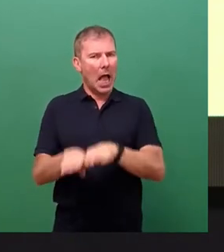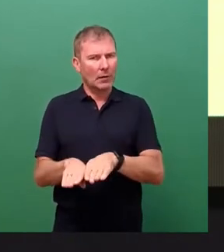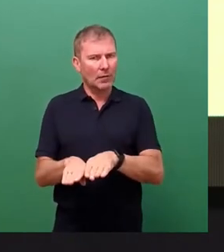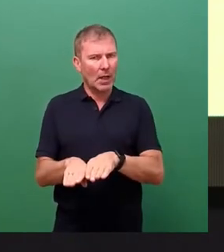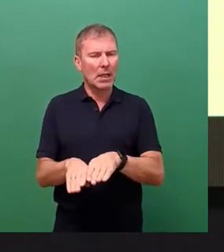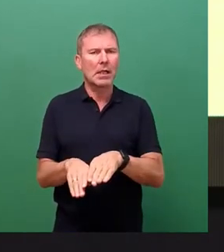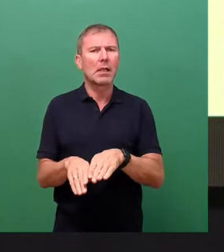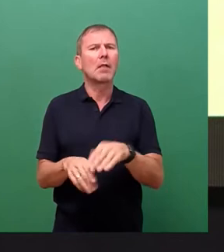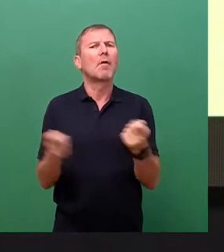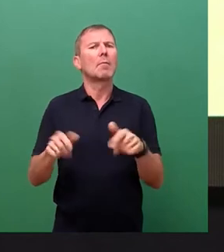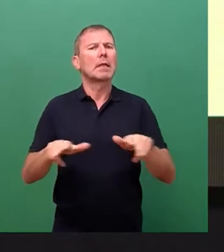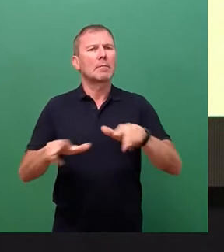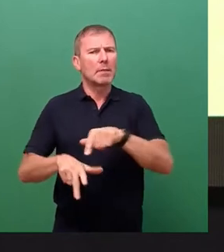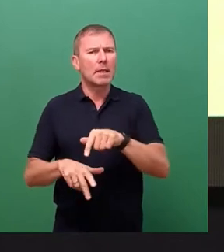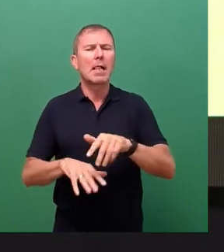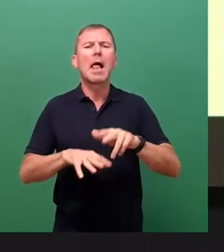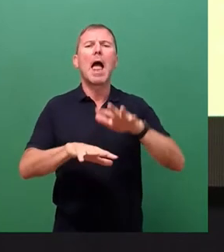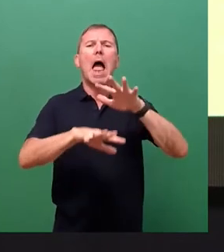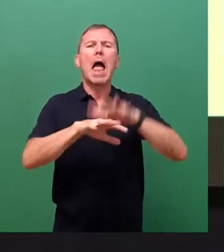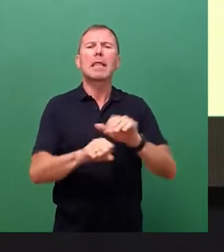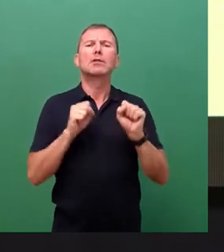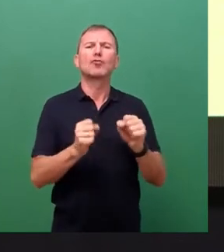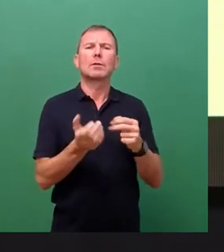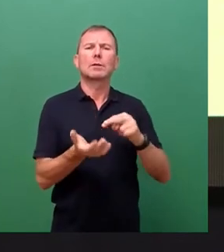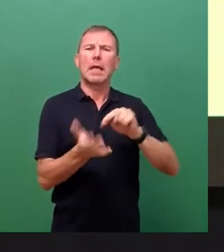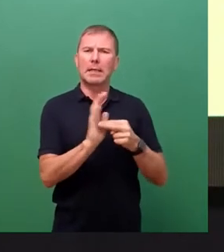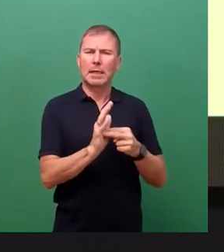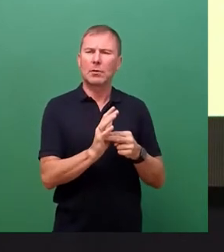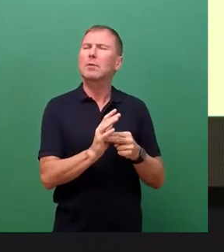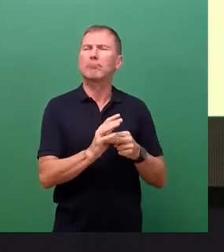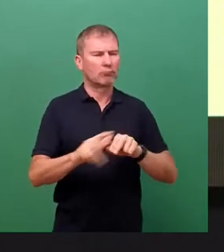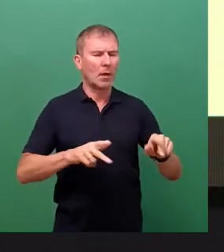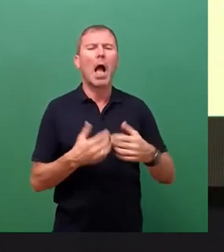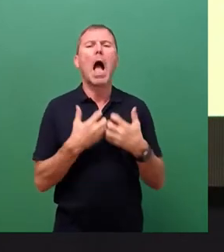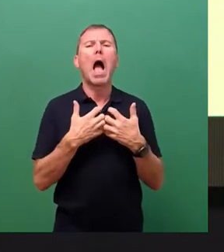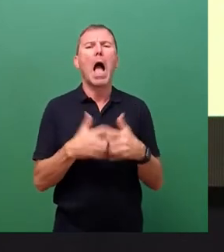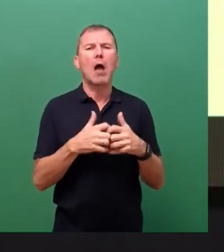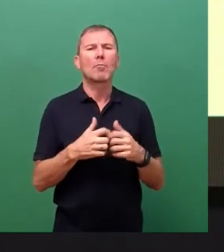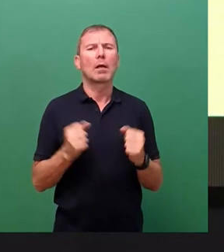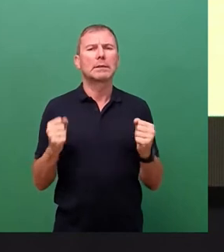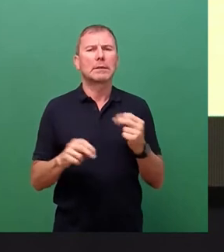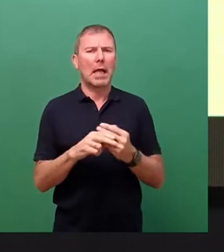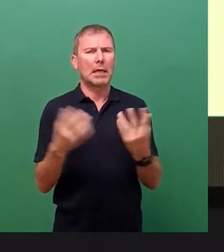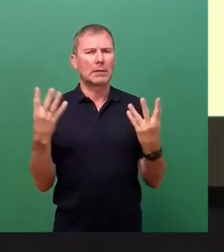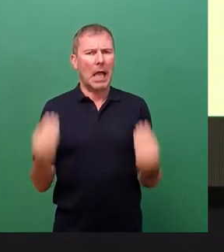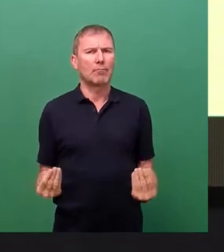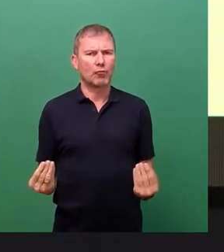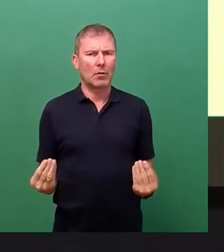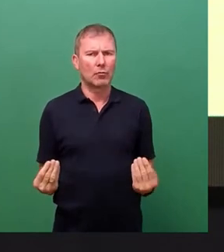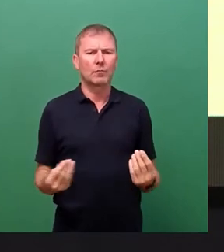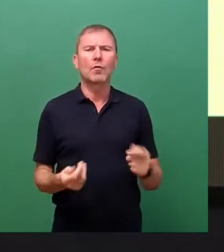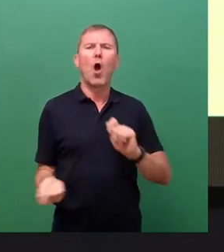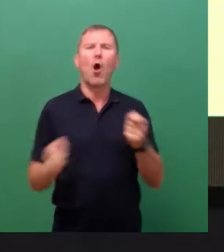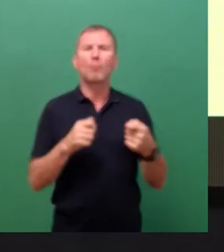reagierte die Netzschutztechnik folgerichtig mit einer automatischen Sicherheitsabschaltung des Umspannwerkes sowie